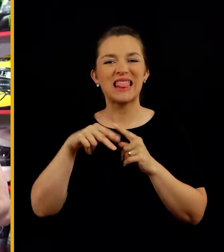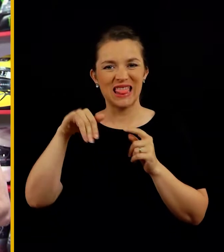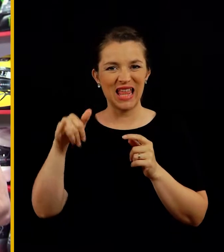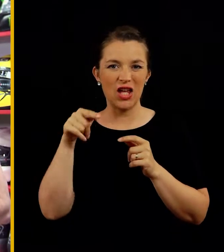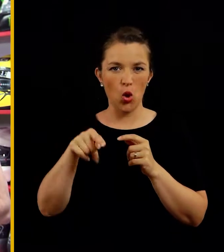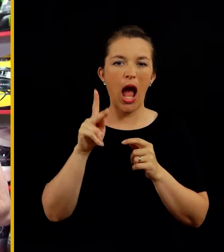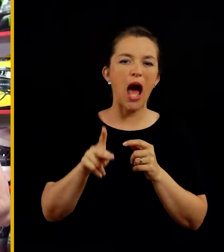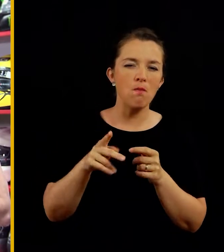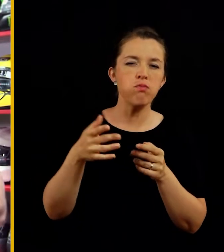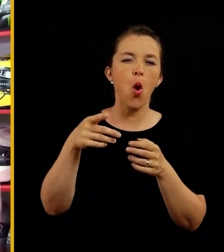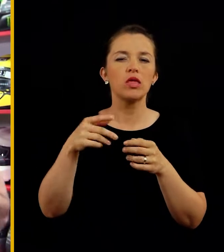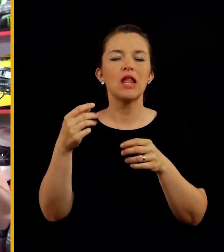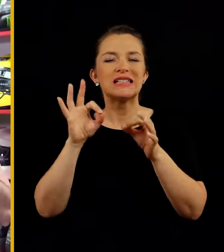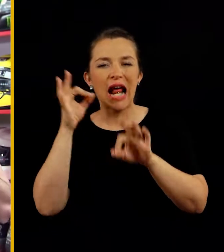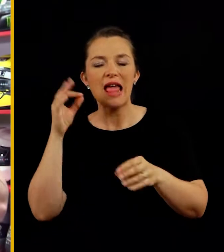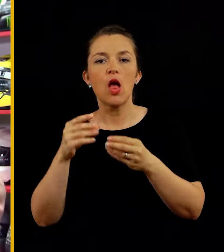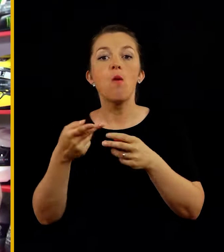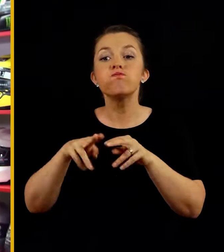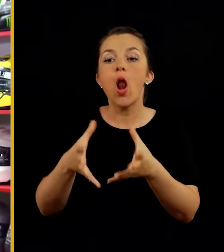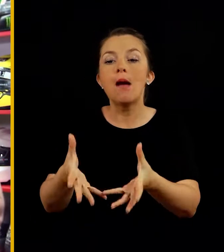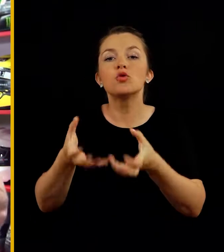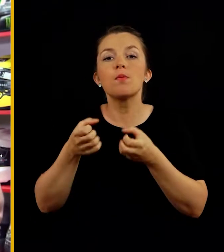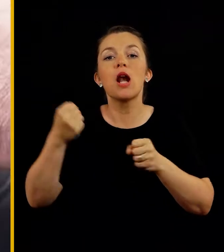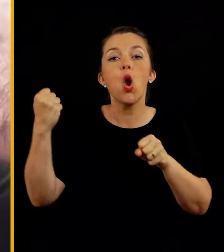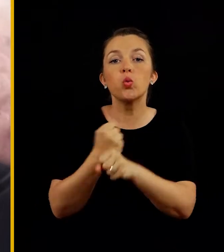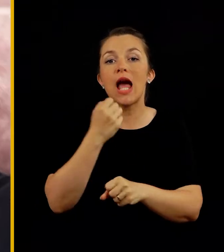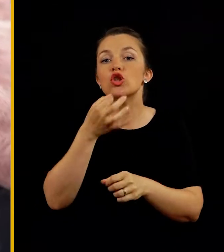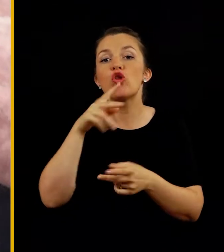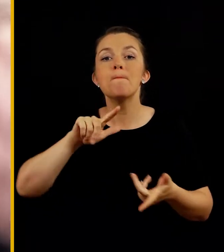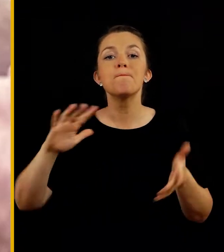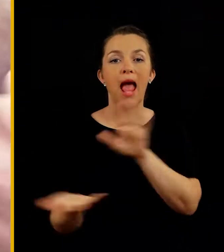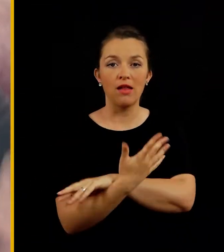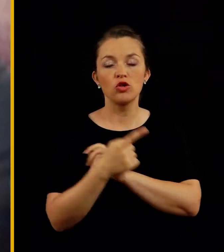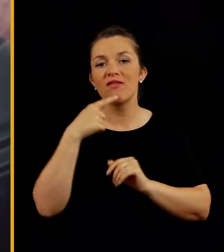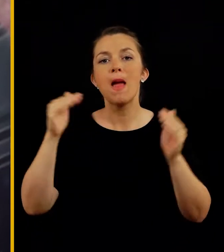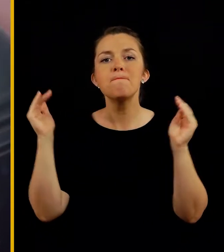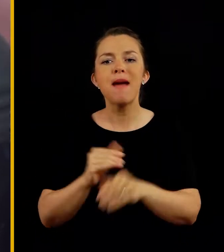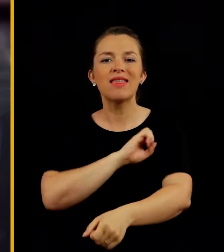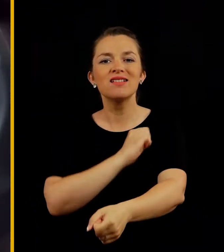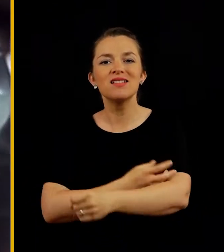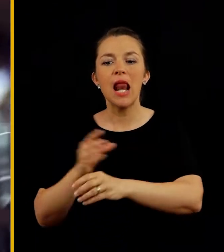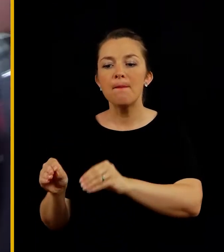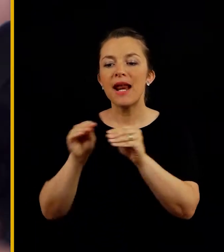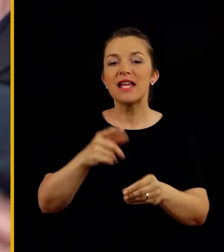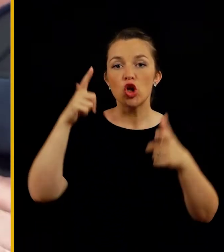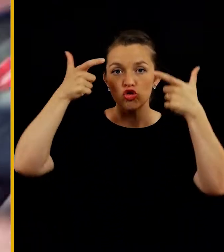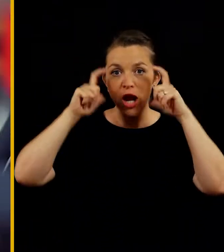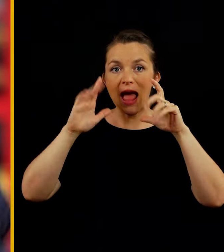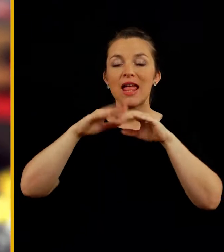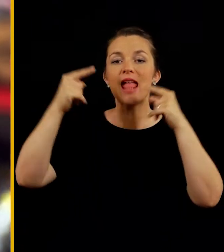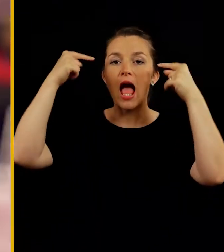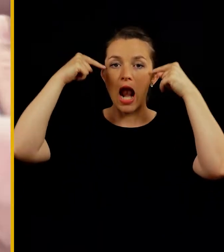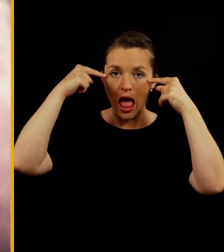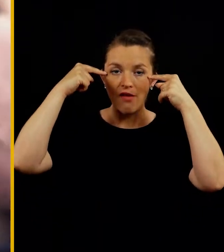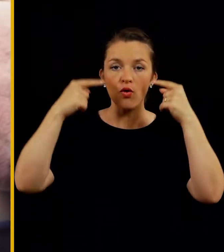materijali, stekljena vlakna kevlar karbon, bistveno bolj absorbirajo v darce, v primeru patca, skratka, manj sile se prenese iz